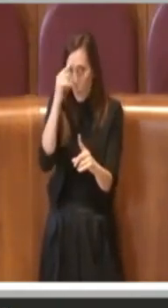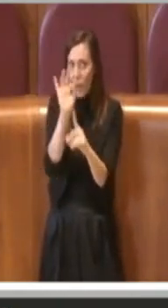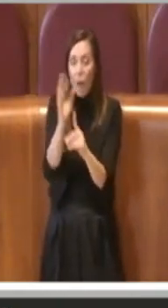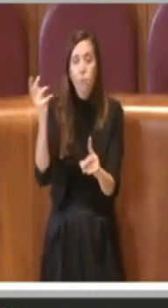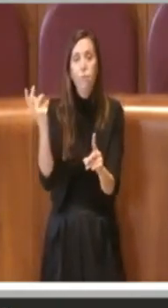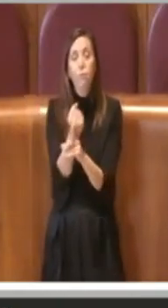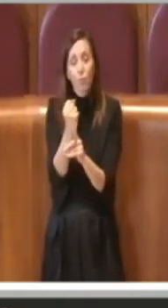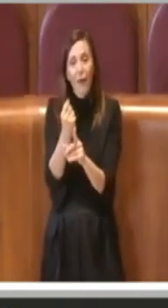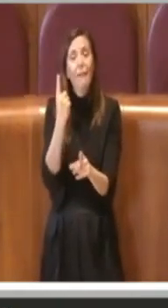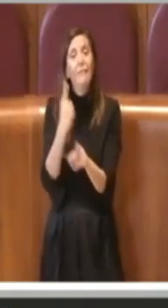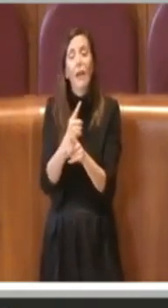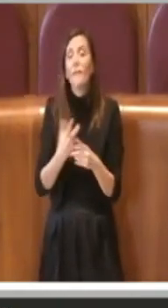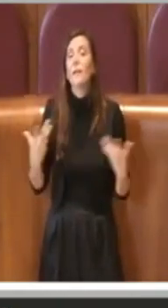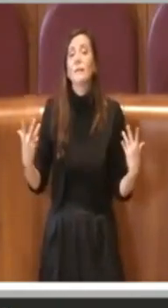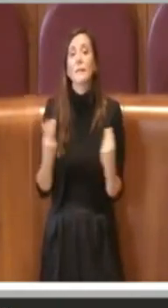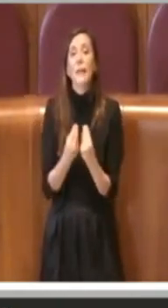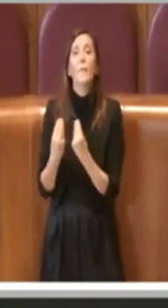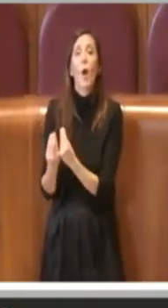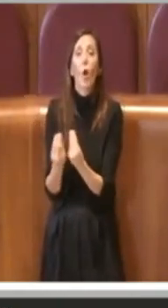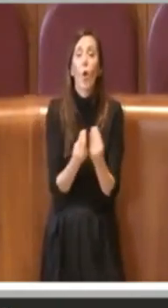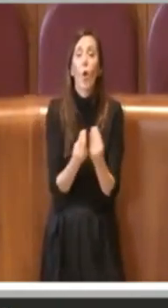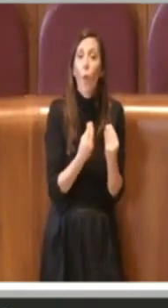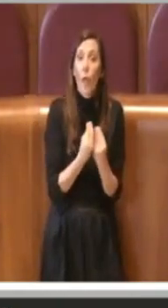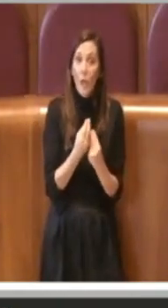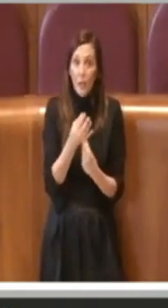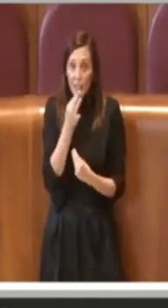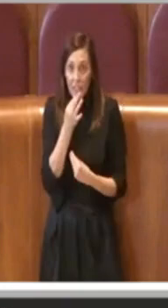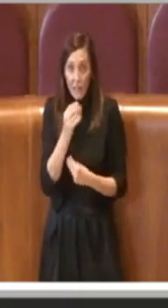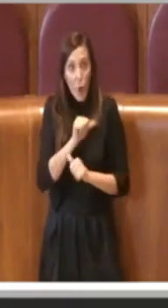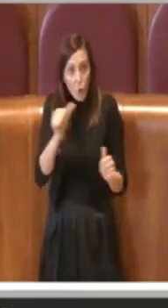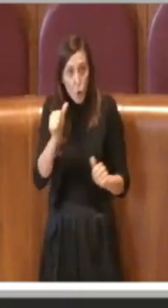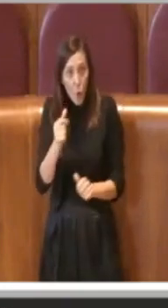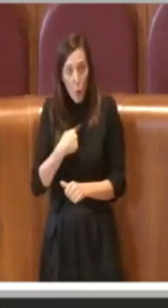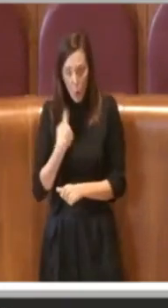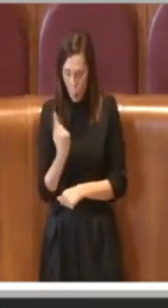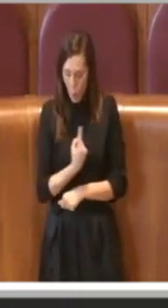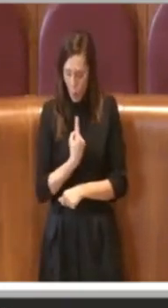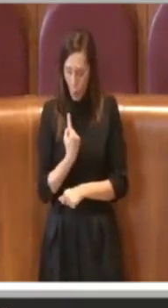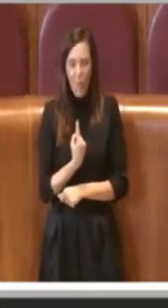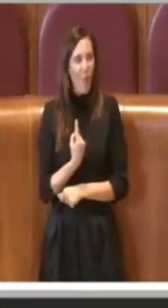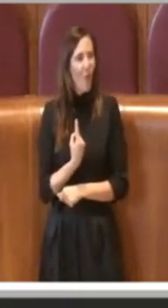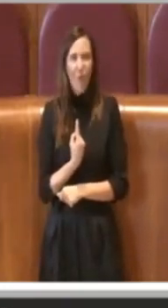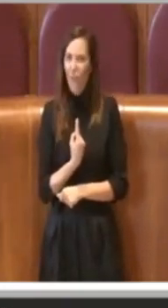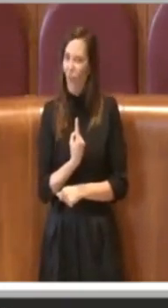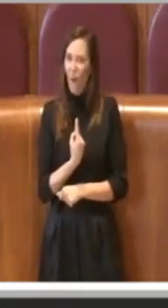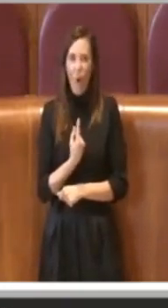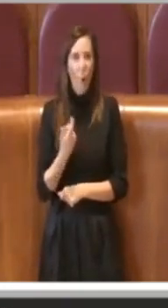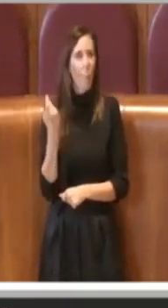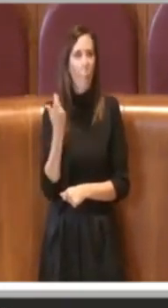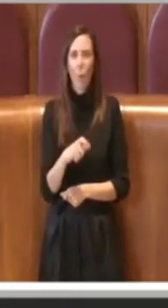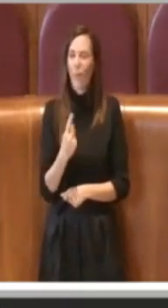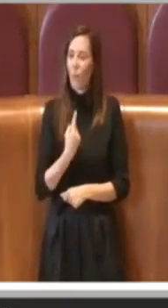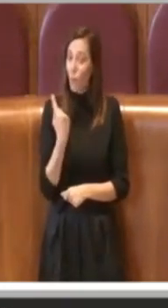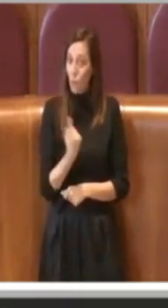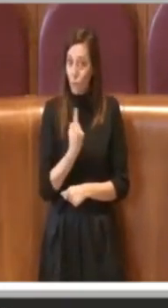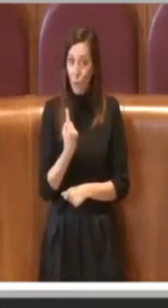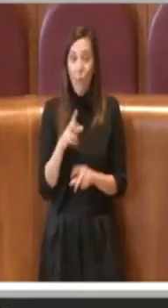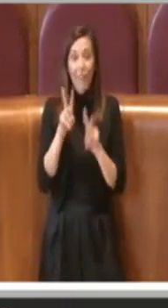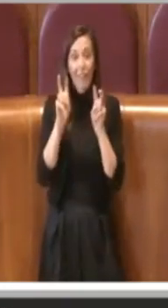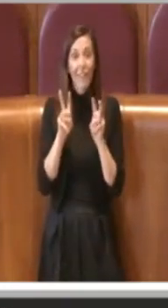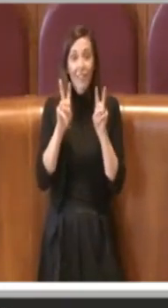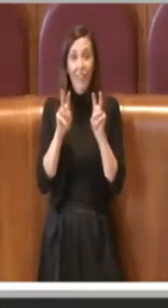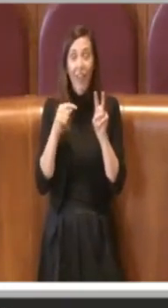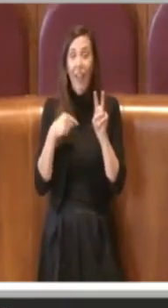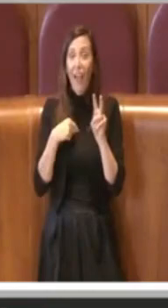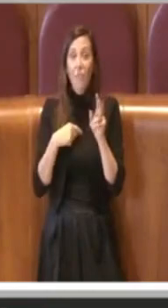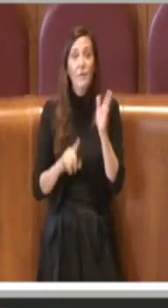propri colleghi, non soltanto in solitudine, perché in solitudine purtroppo i temi non possono avere un